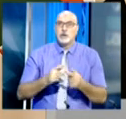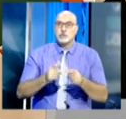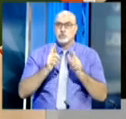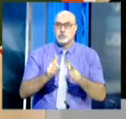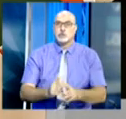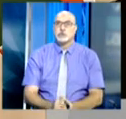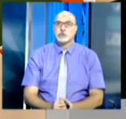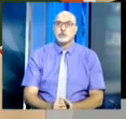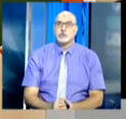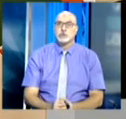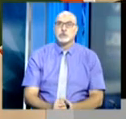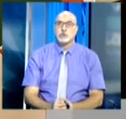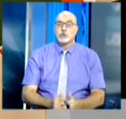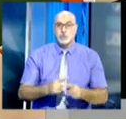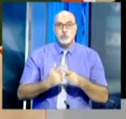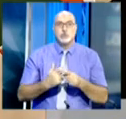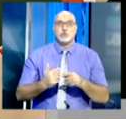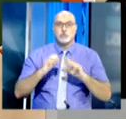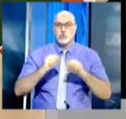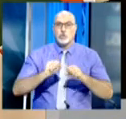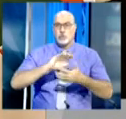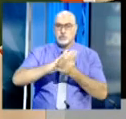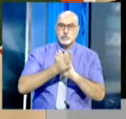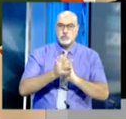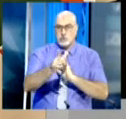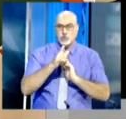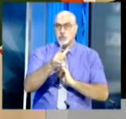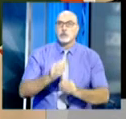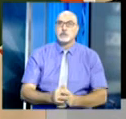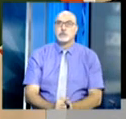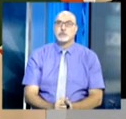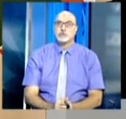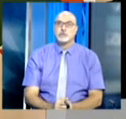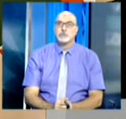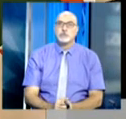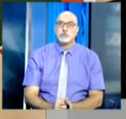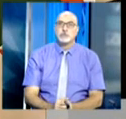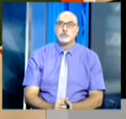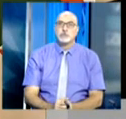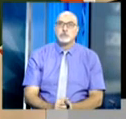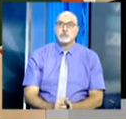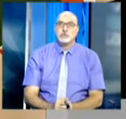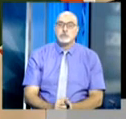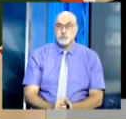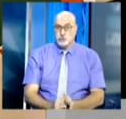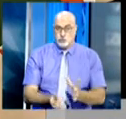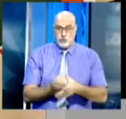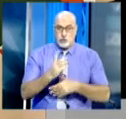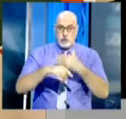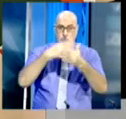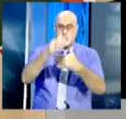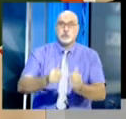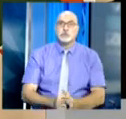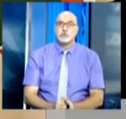وإمكانيات للتعاون والشراكة وحركية جديدة نريدها